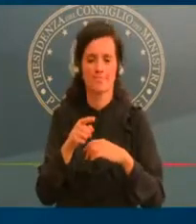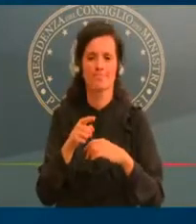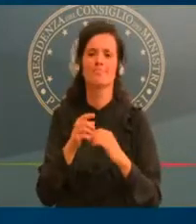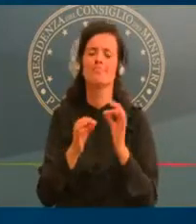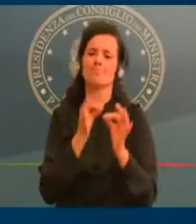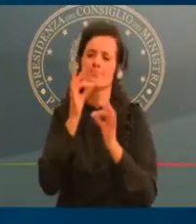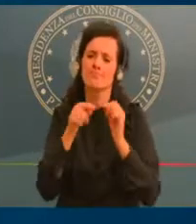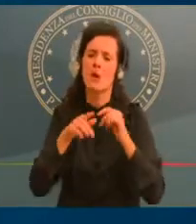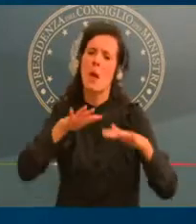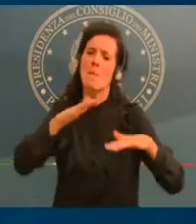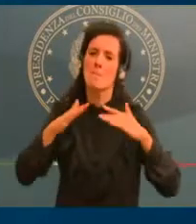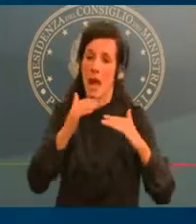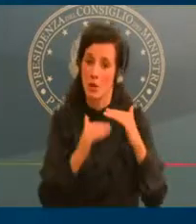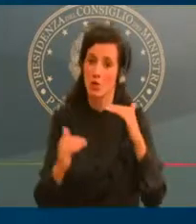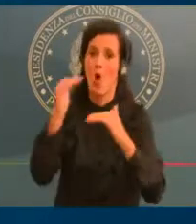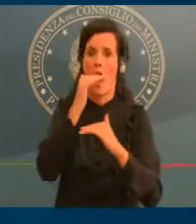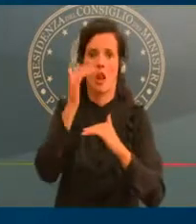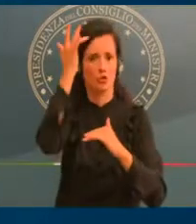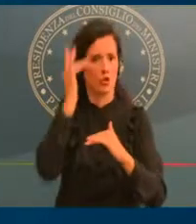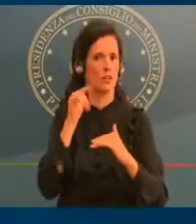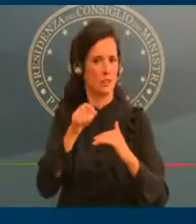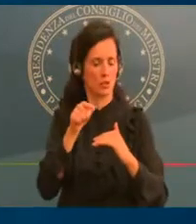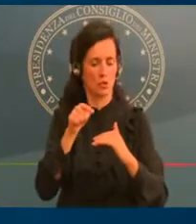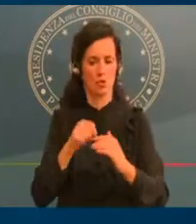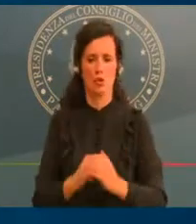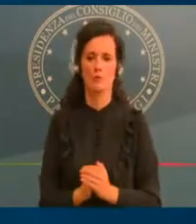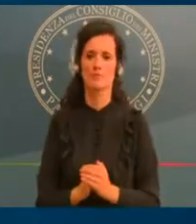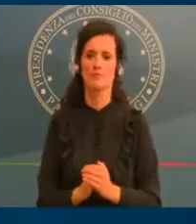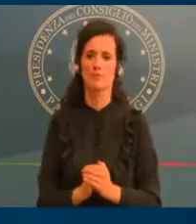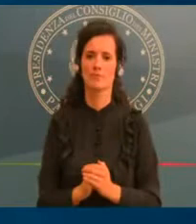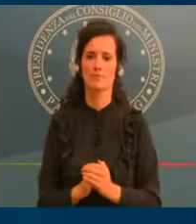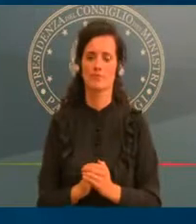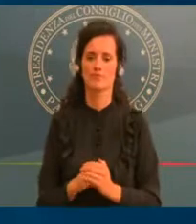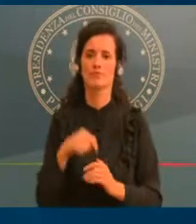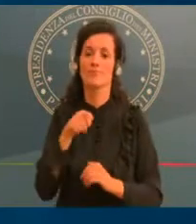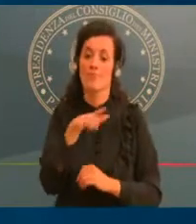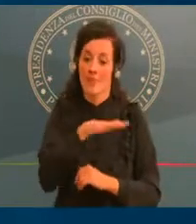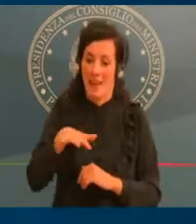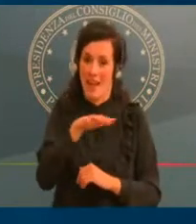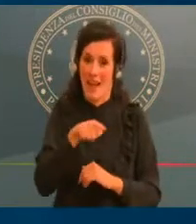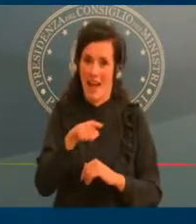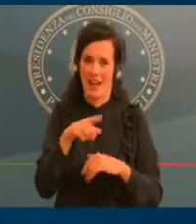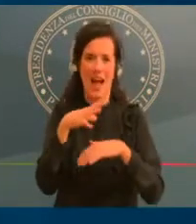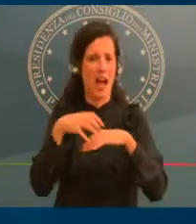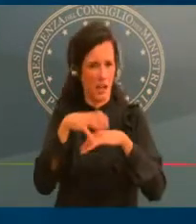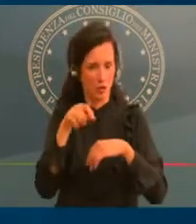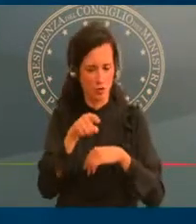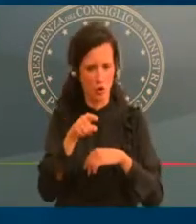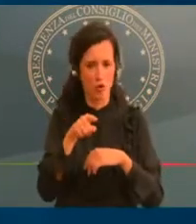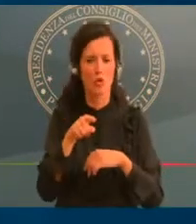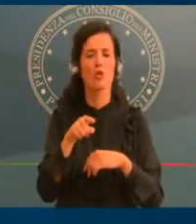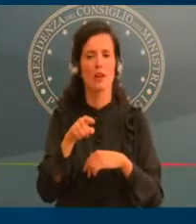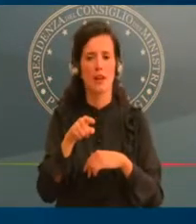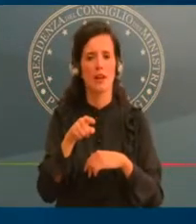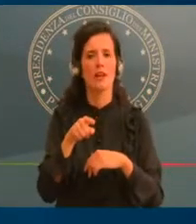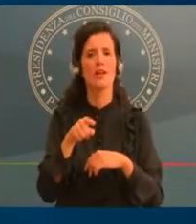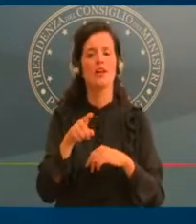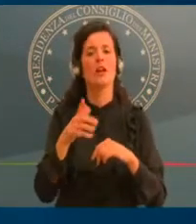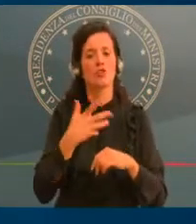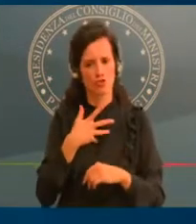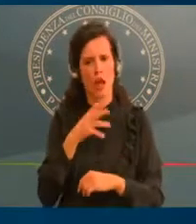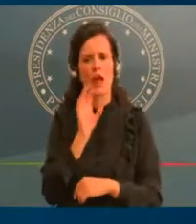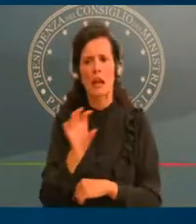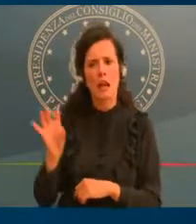regioni e sono la Puglia e la Sicilia. Anche qui è vietato